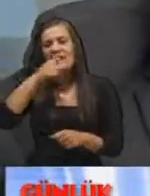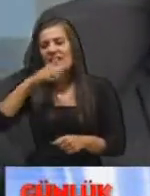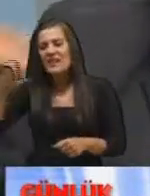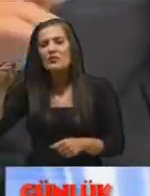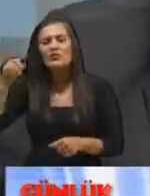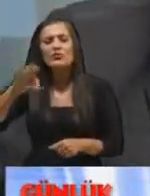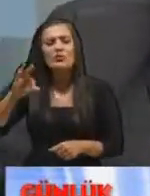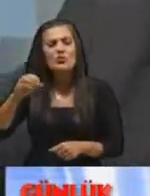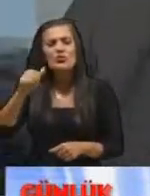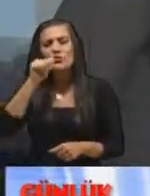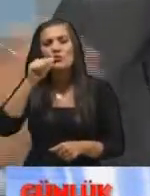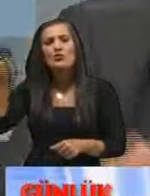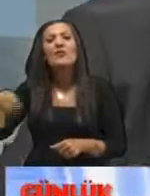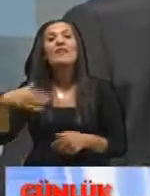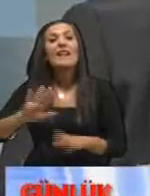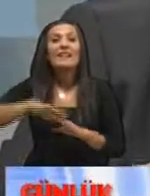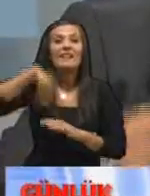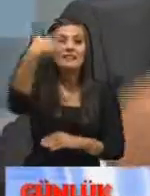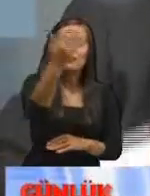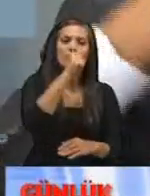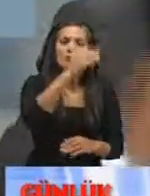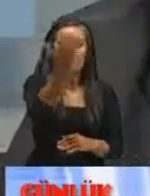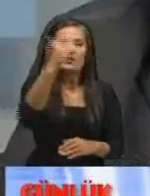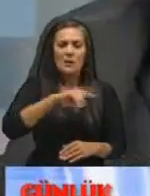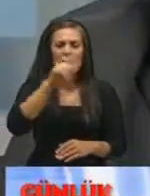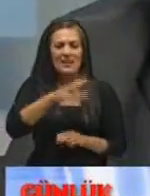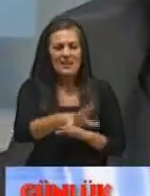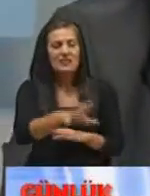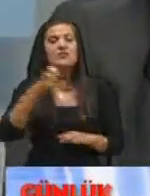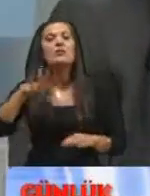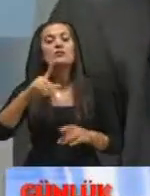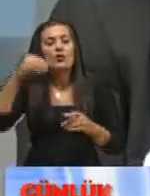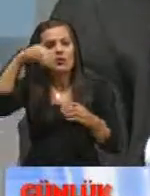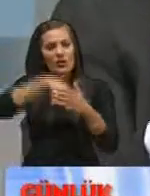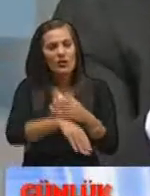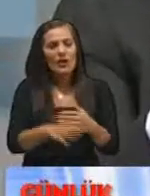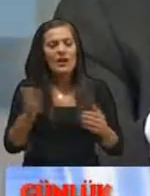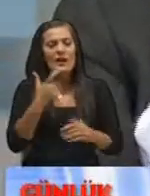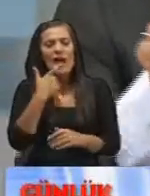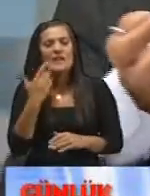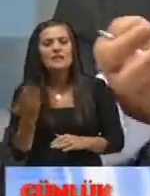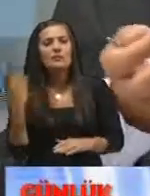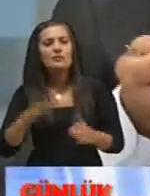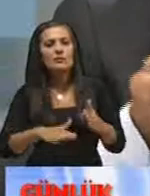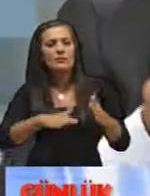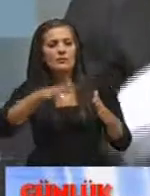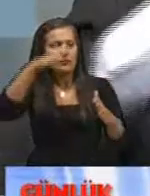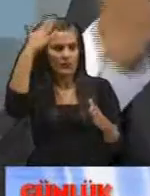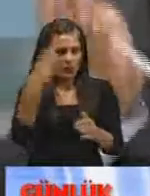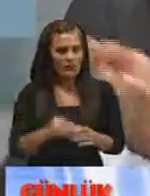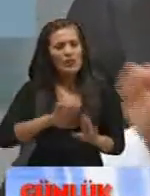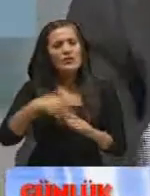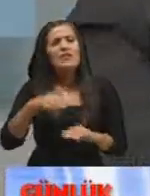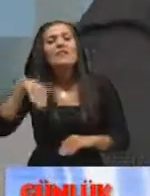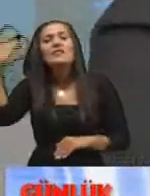tuzlu su kamalarına değil dışarıdan gelen suyla bir kere çekmeyeceğiniz kuyular yavaş yavaş eski hallene gelecek dışarıdan su